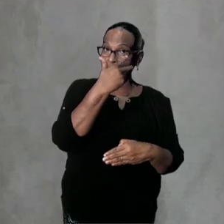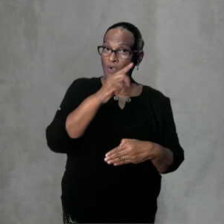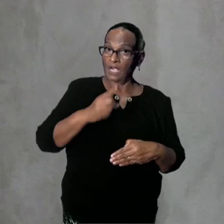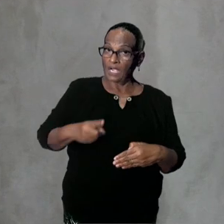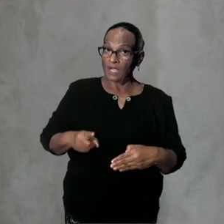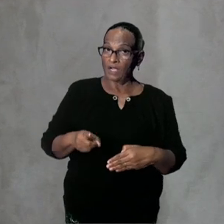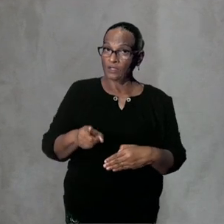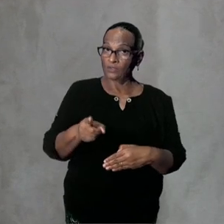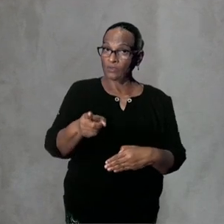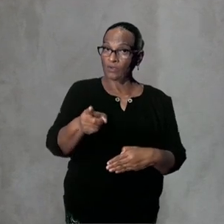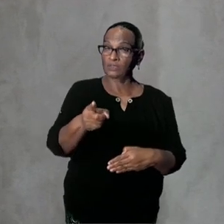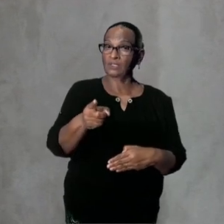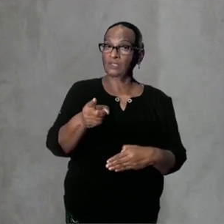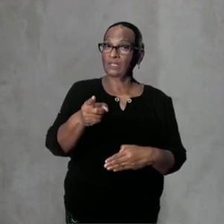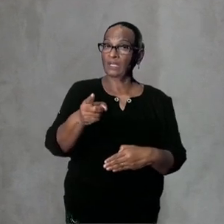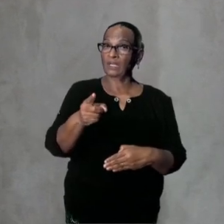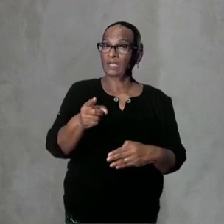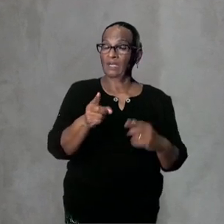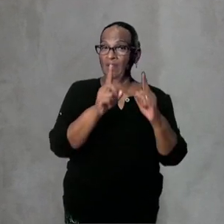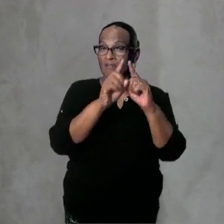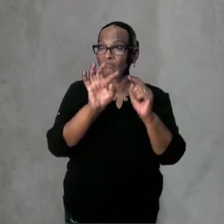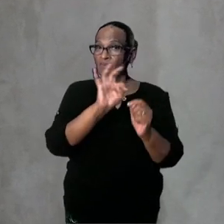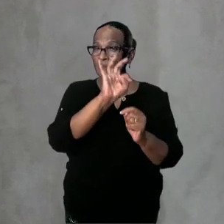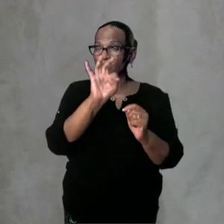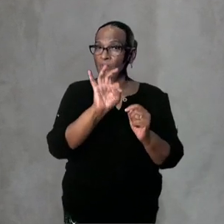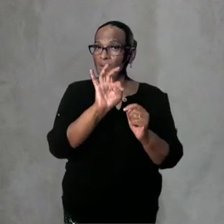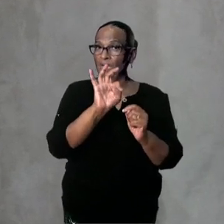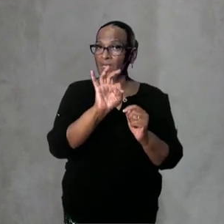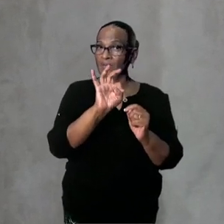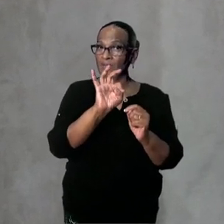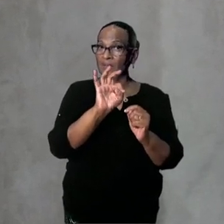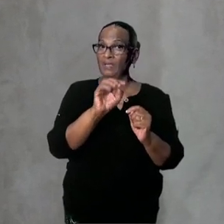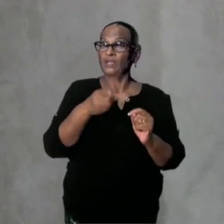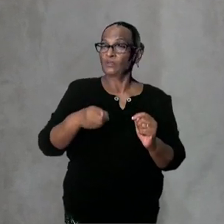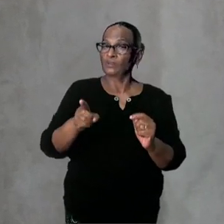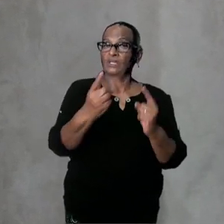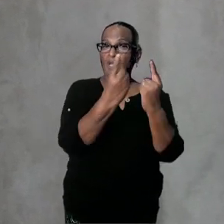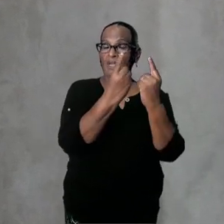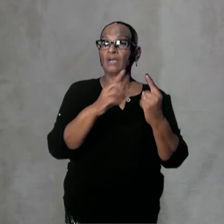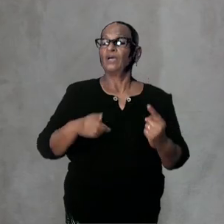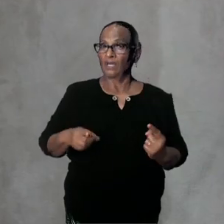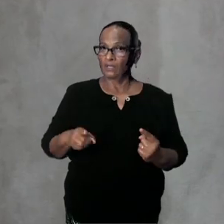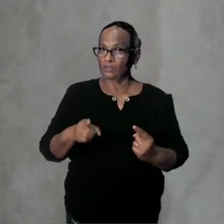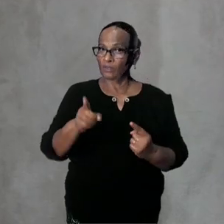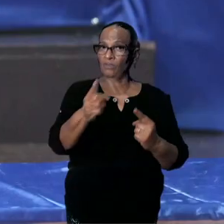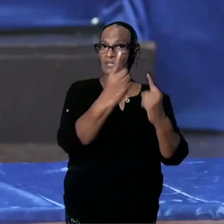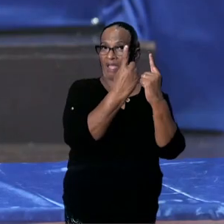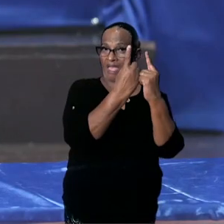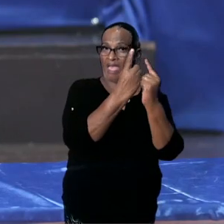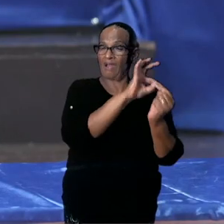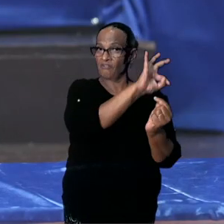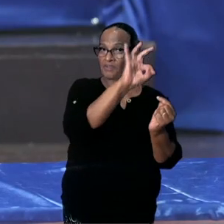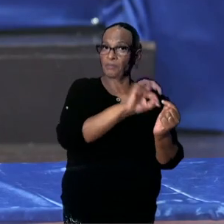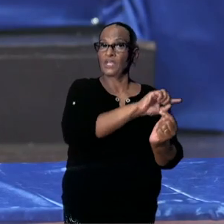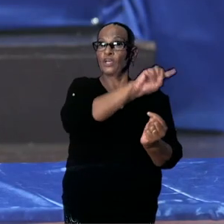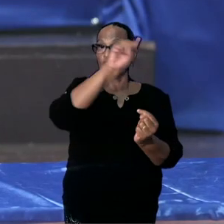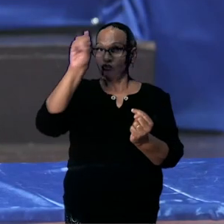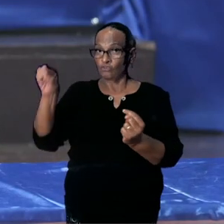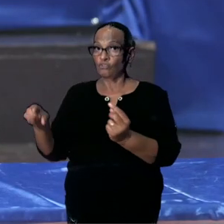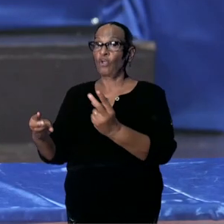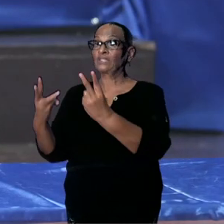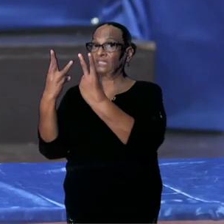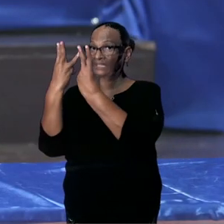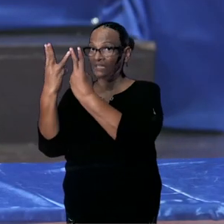donderdag 10 februari 2021. Dan draag 11 februari, sorry nogmaals. Tot en met dinsdag 23